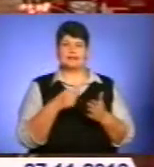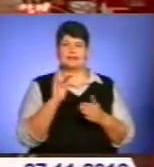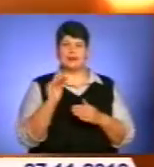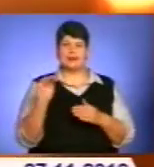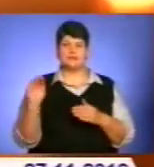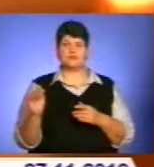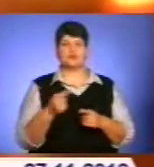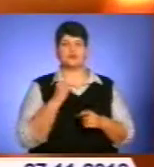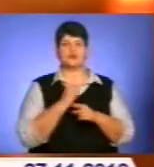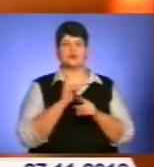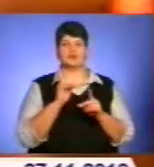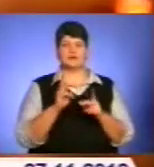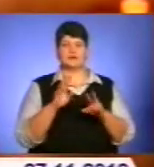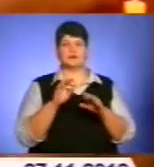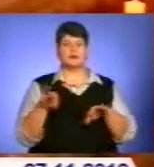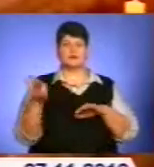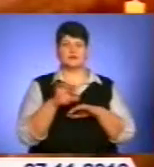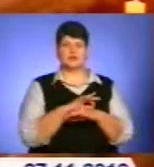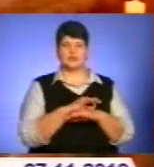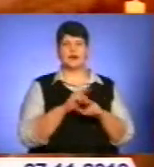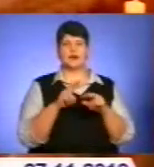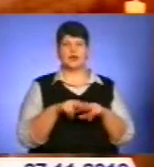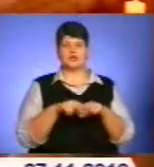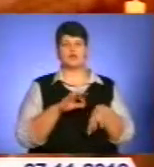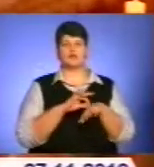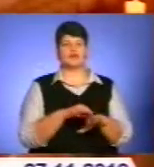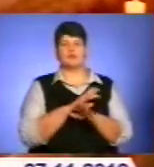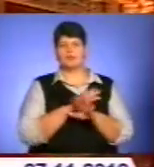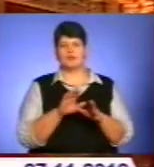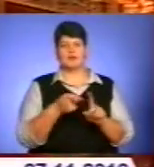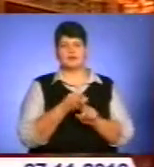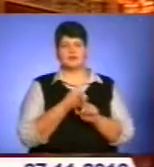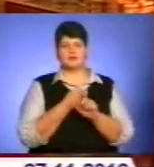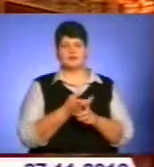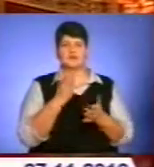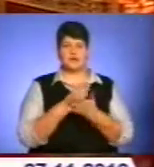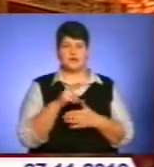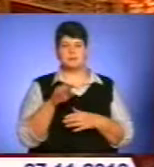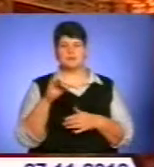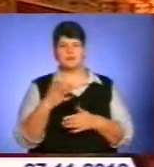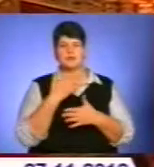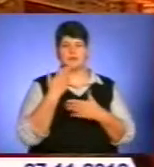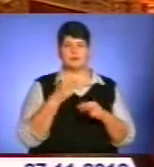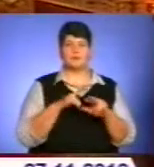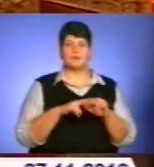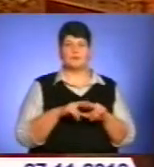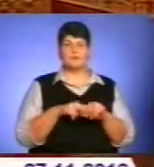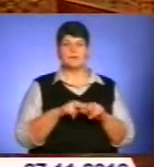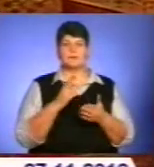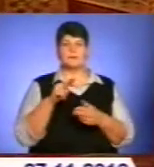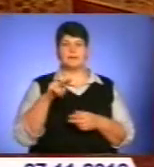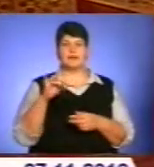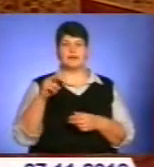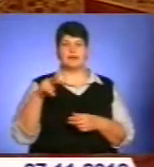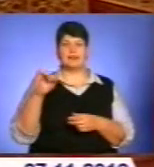завершувати лише вінчання. Хрещення проводять незалежно від того, є піст чи його немає. Різдвяний піст має іншу назву – Пилипів піст.